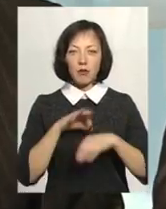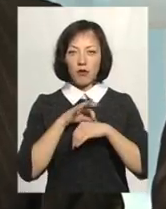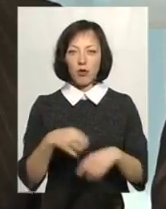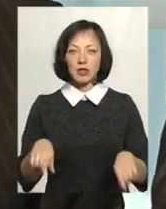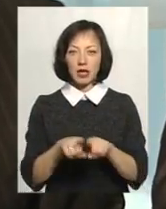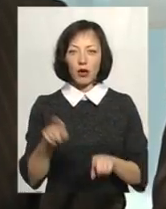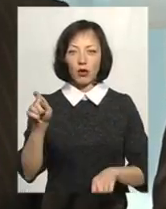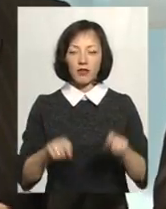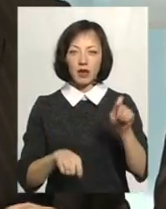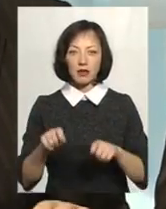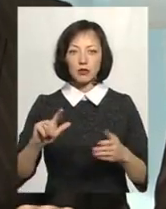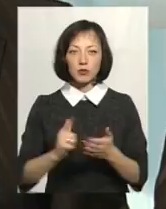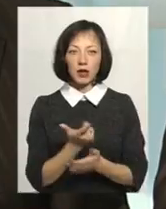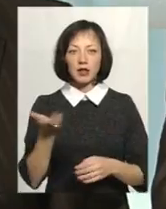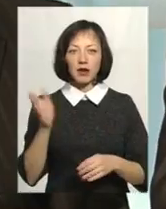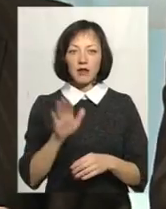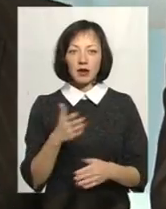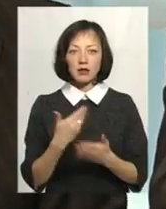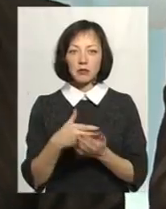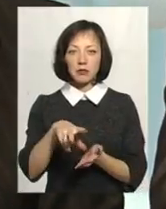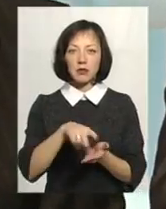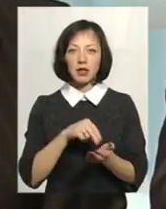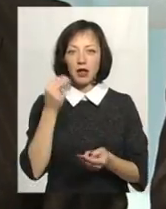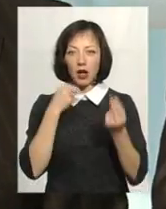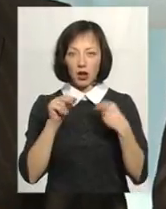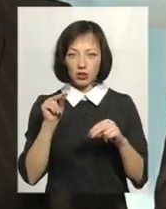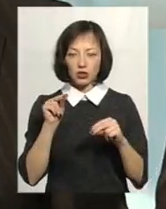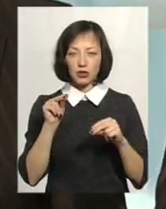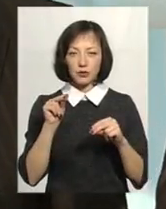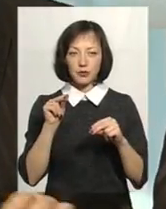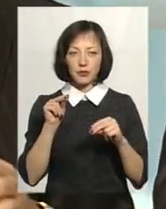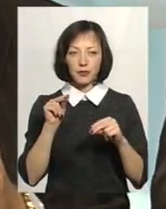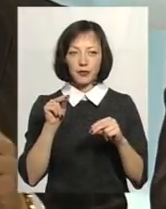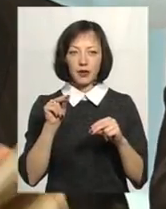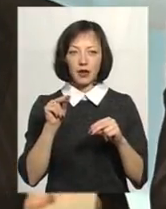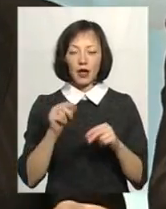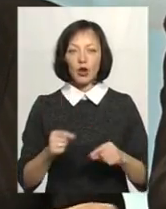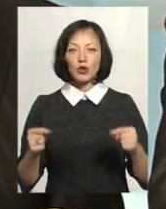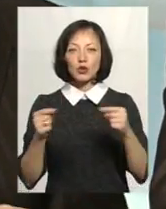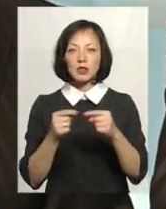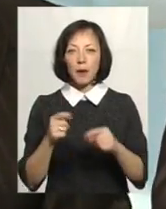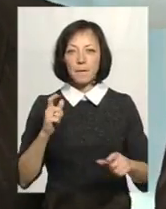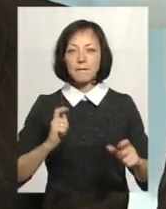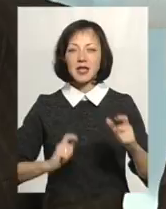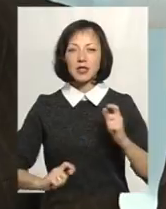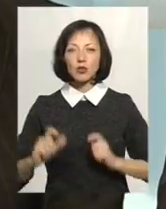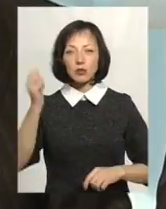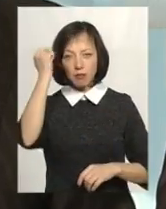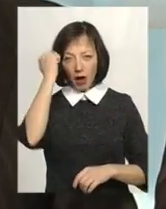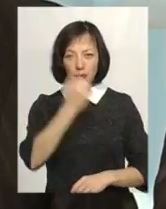такі конференції. Опять же, давайте брати приклад кращий, той же саме інститут пам'яті народової. Буквально